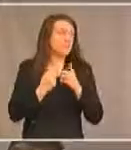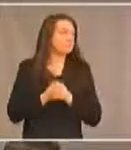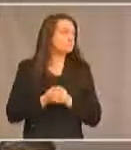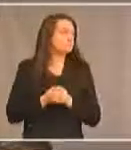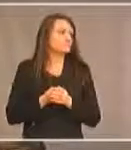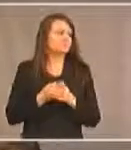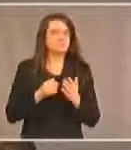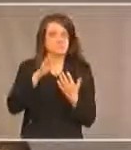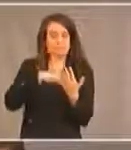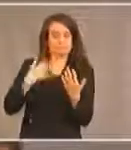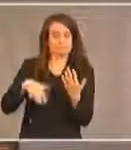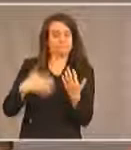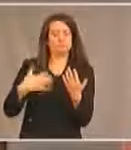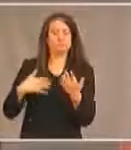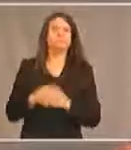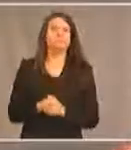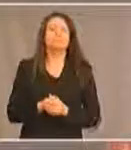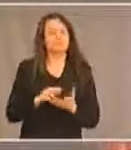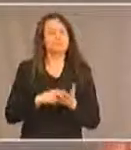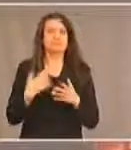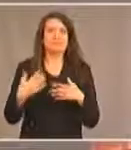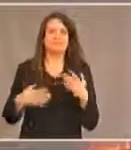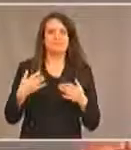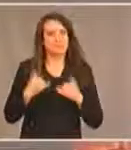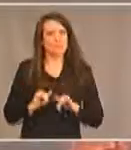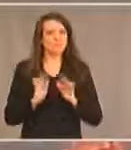sous les yeux, donc je continue.